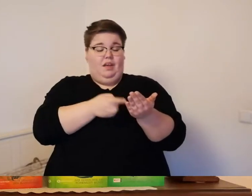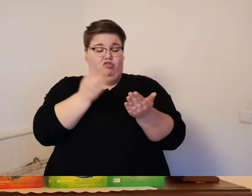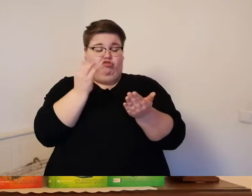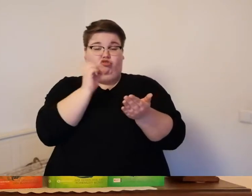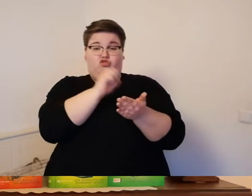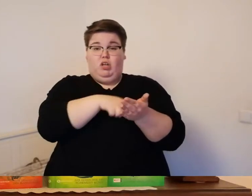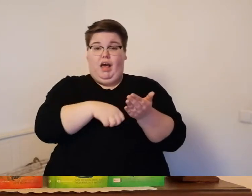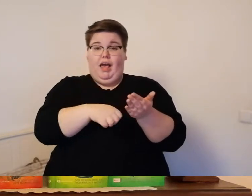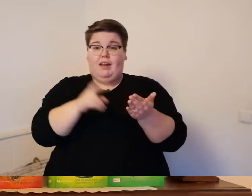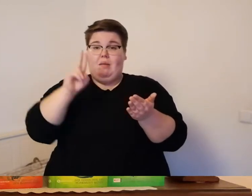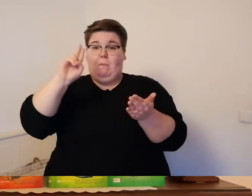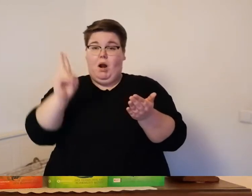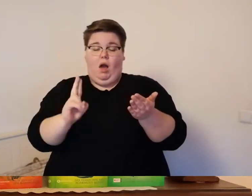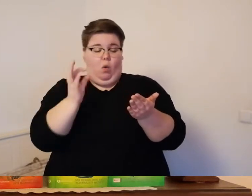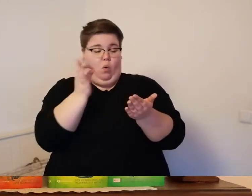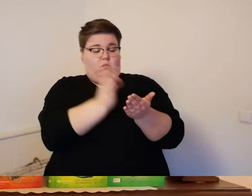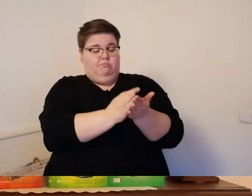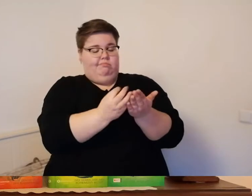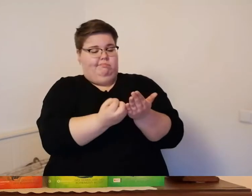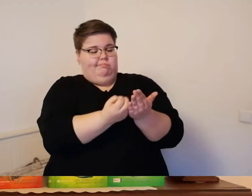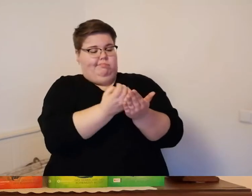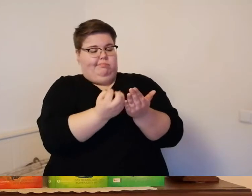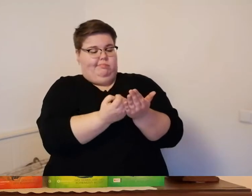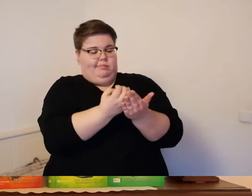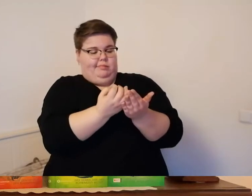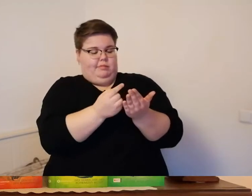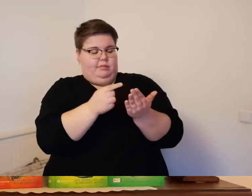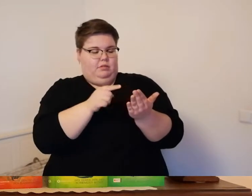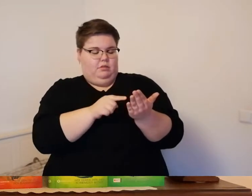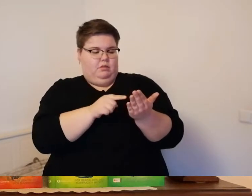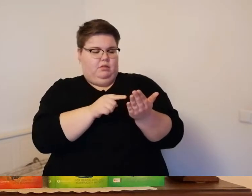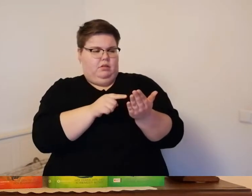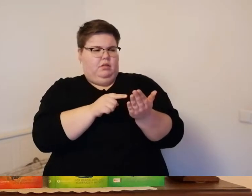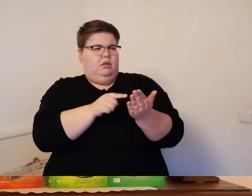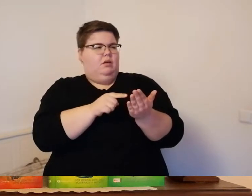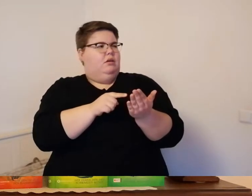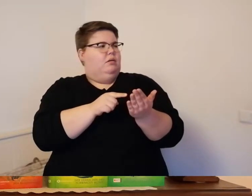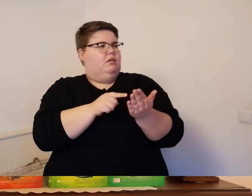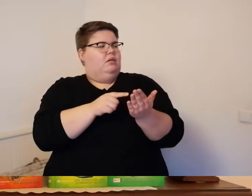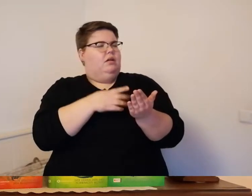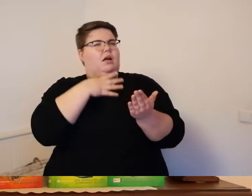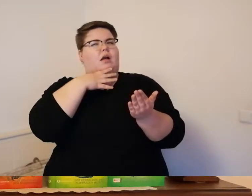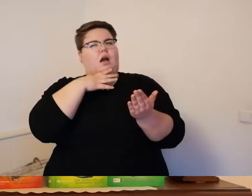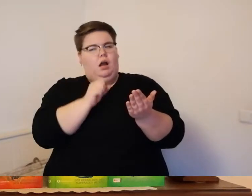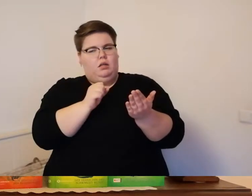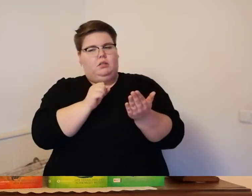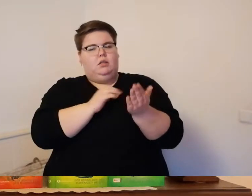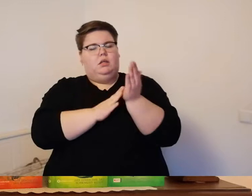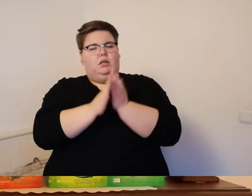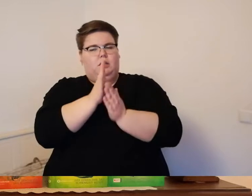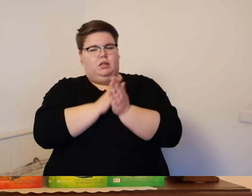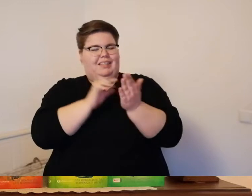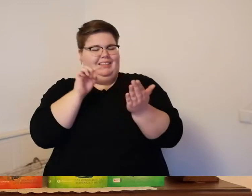stein funkelte verheißungsvoll in seiner hand trotzdem zögerte er gandrick hat gesagt dass die kräfte des